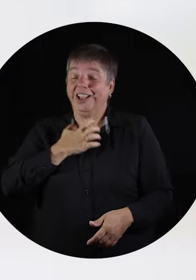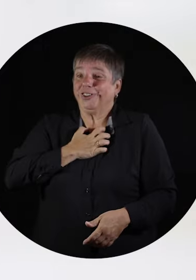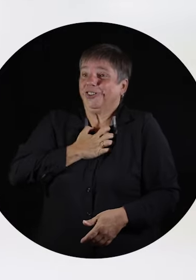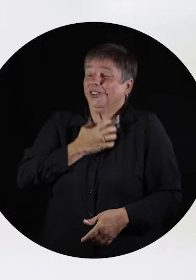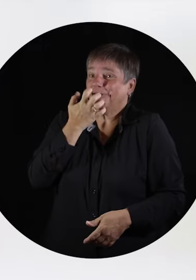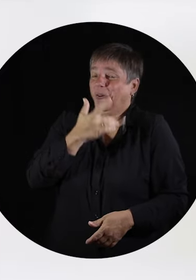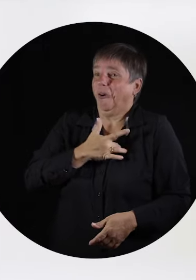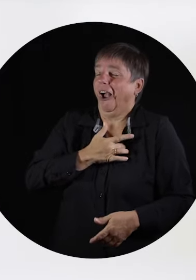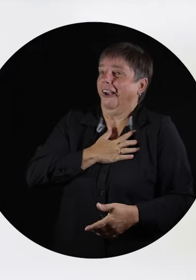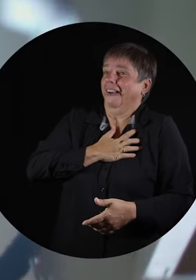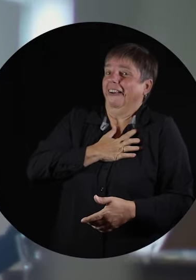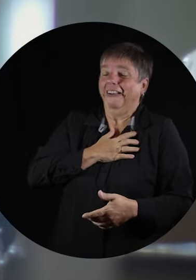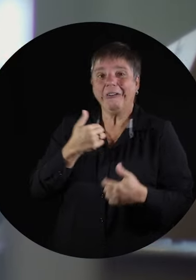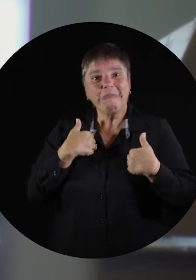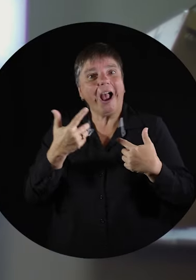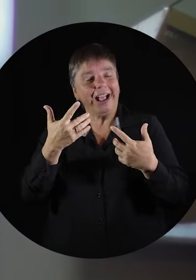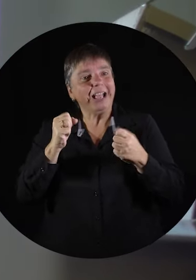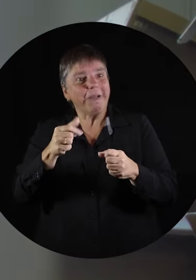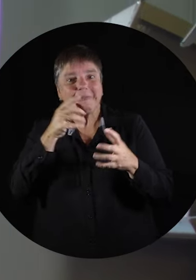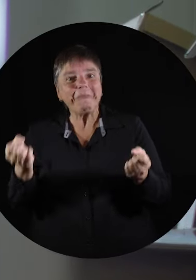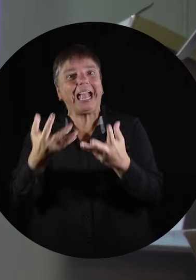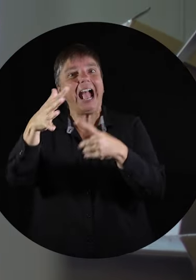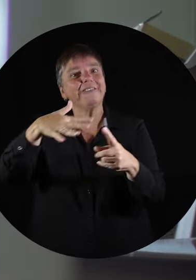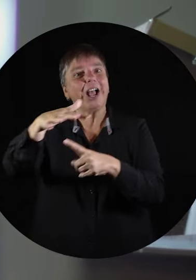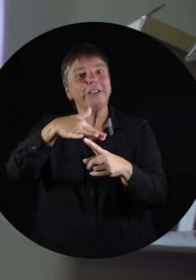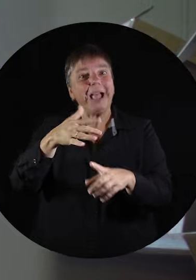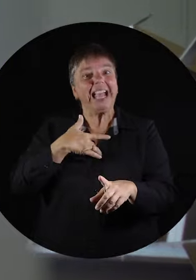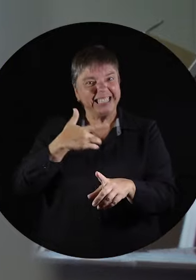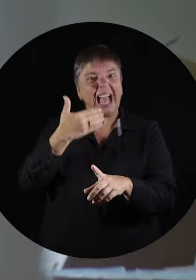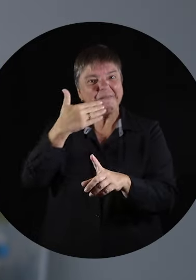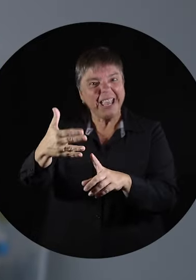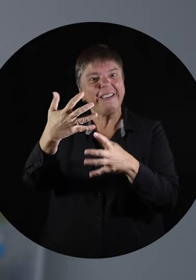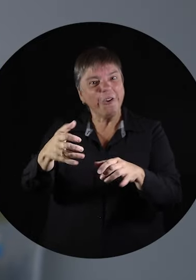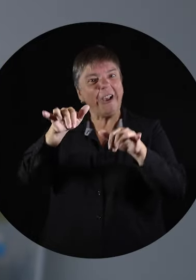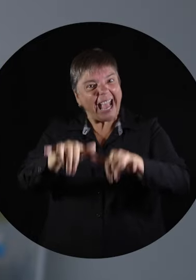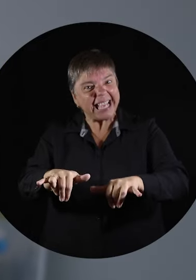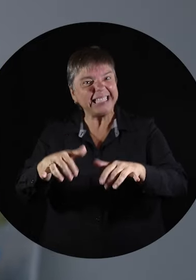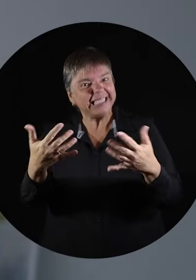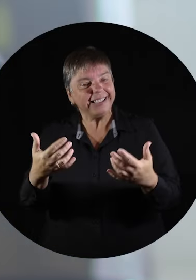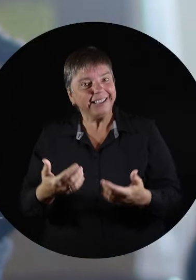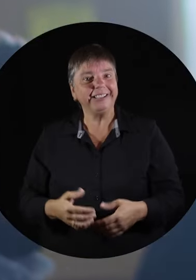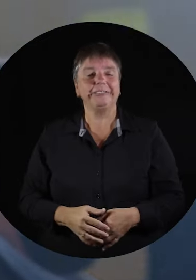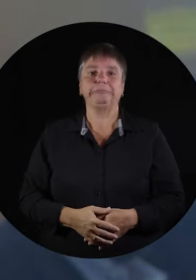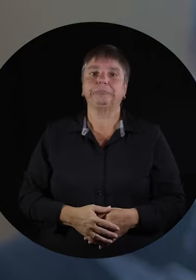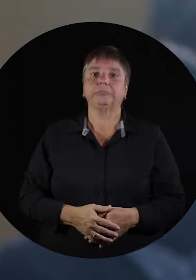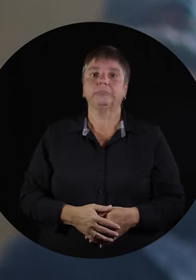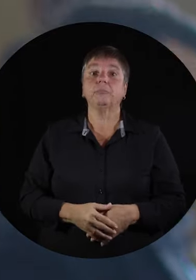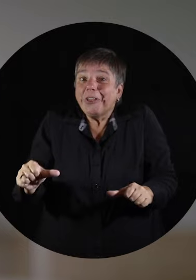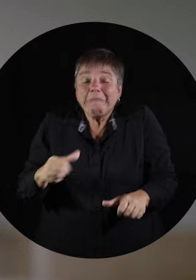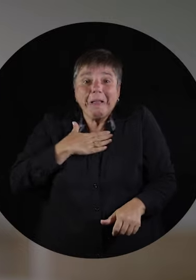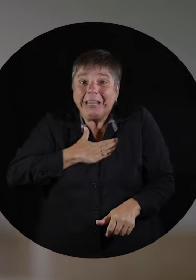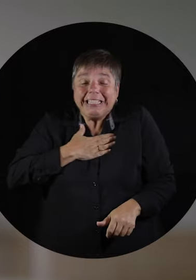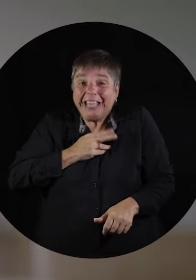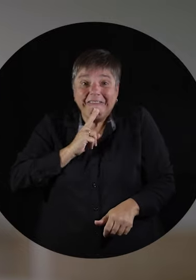Ça m'a fait vraiment chaud au cœur d'avoir su créer un environnement où ils se sentent assez bien pour avoir le goût d'évoluer et de rester avec